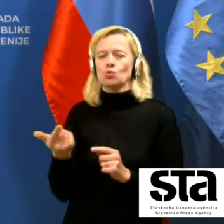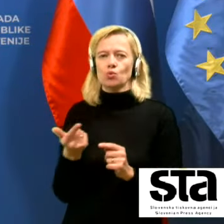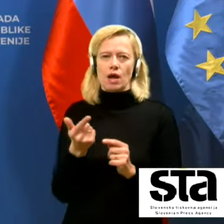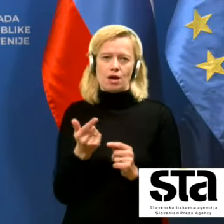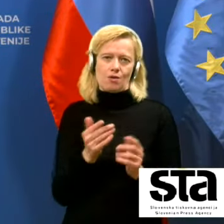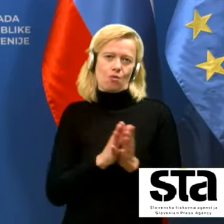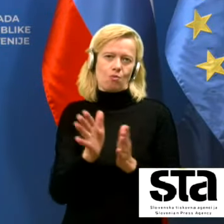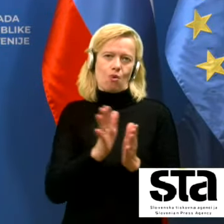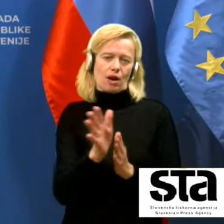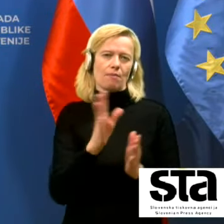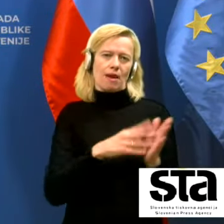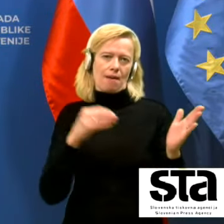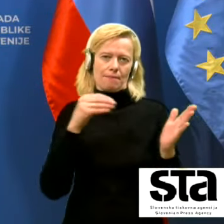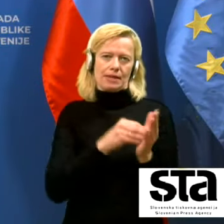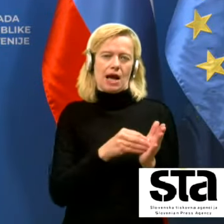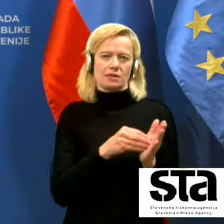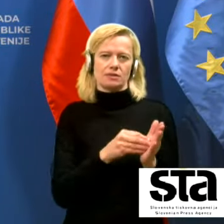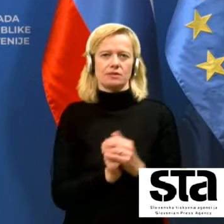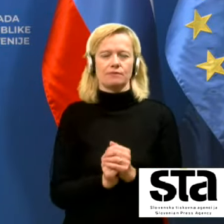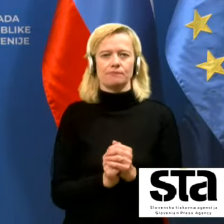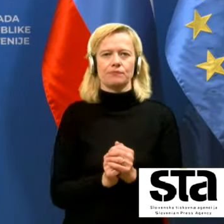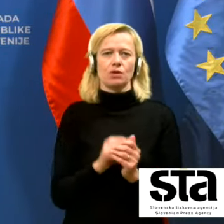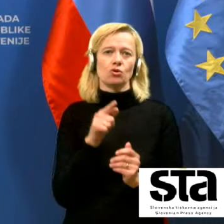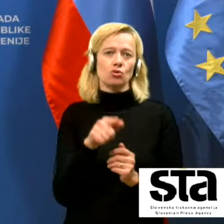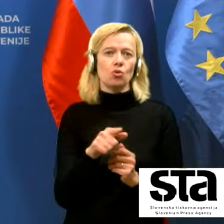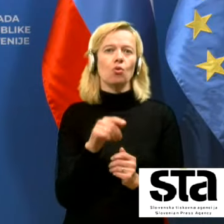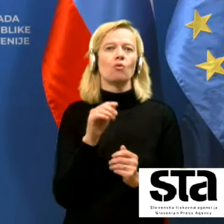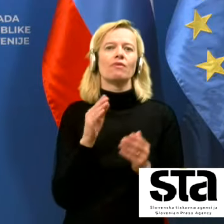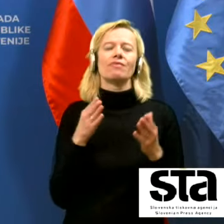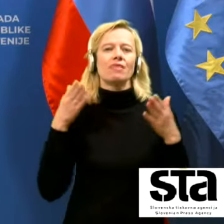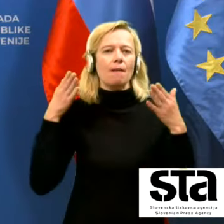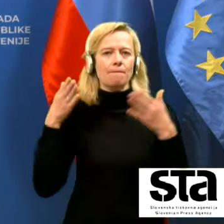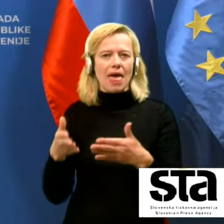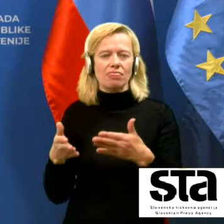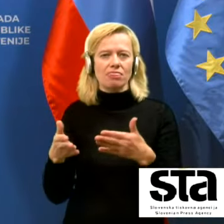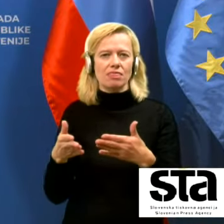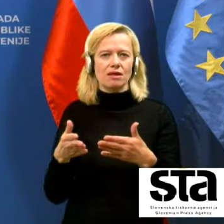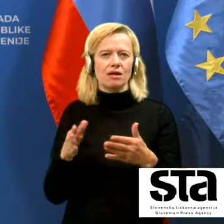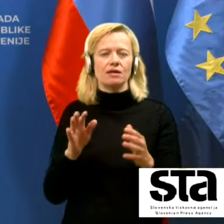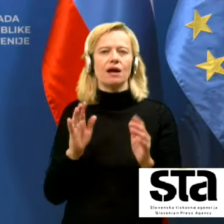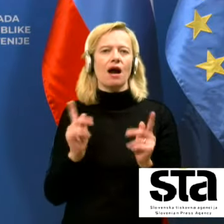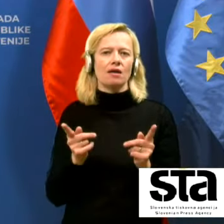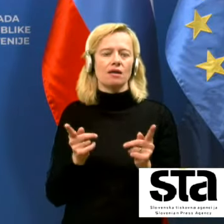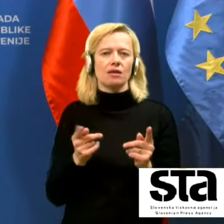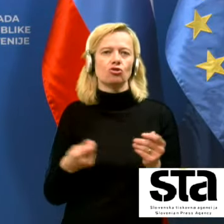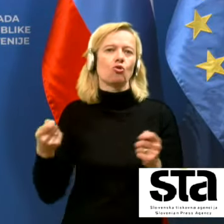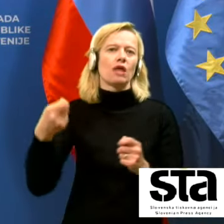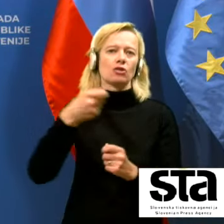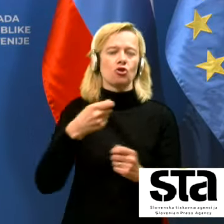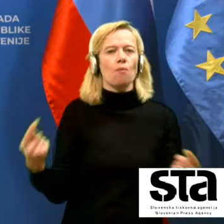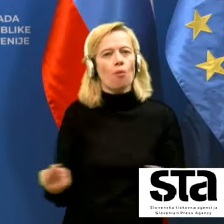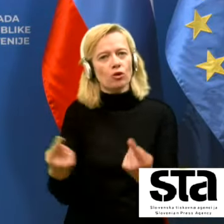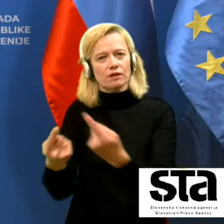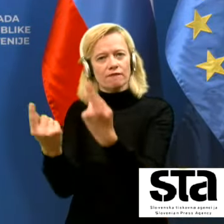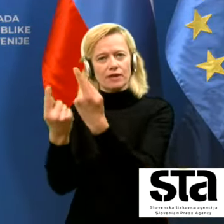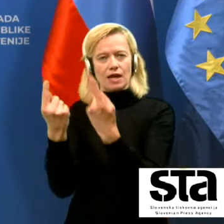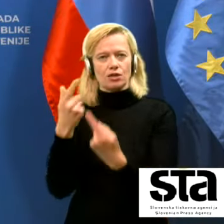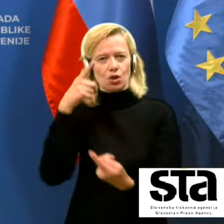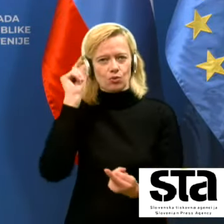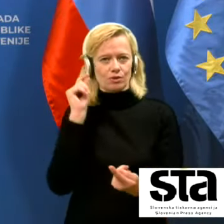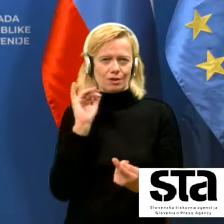aplikacije. In tu je bil enostavno namen, da bi dodatno motivirali ljudi, da bi jo uporabljali.